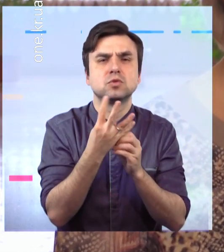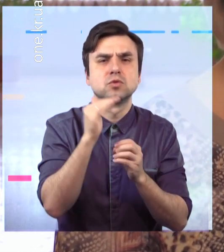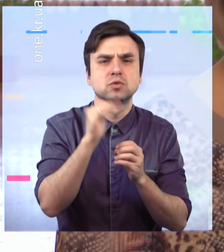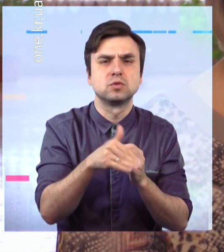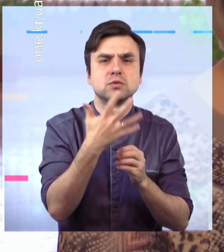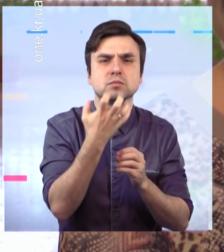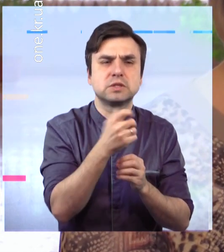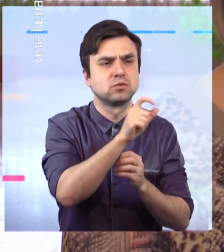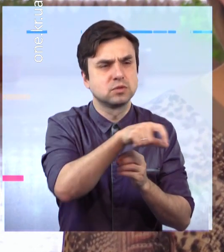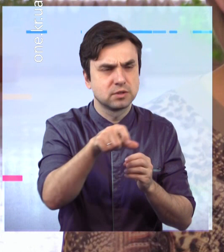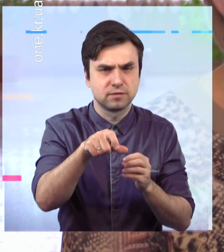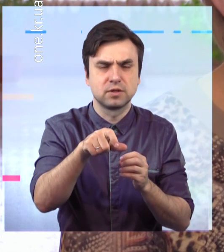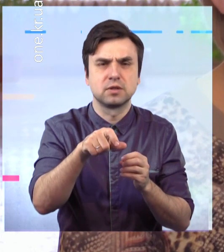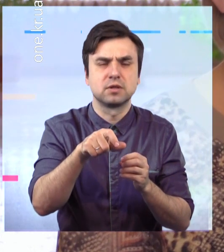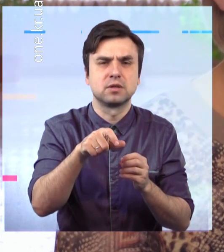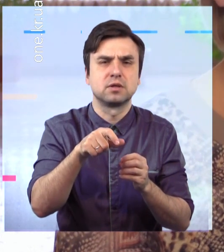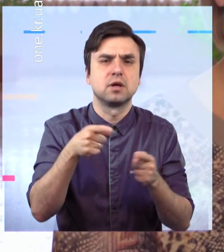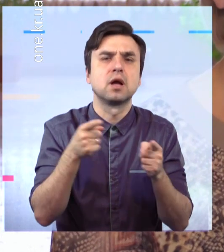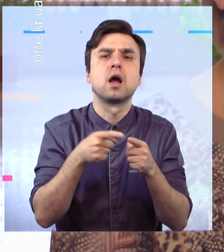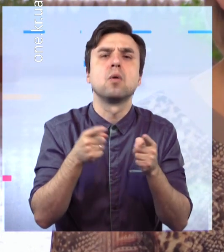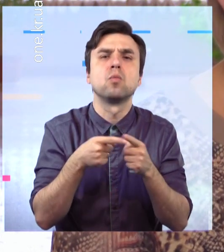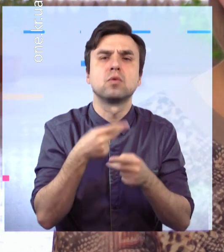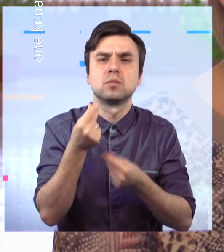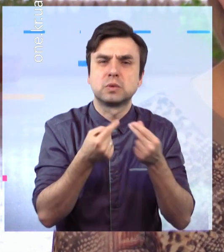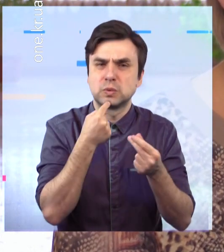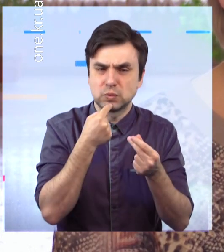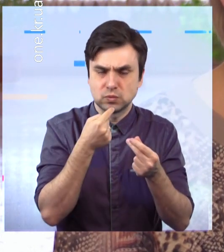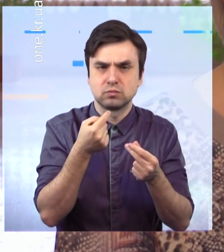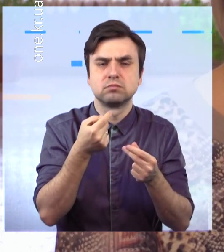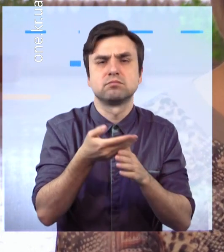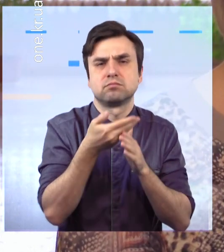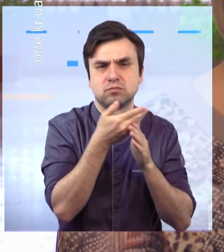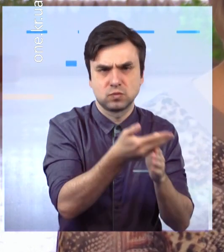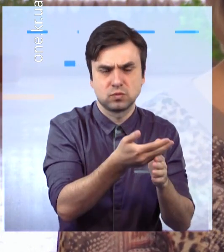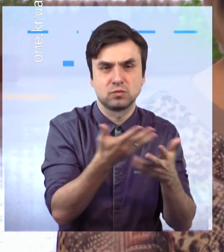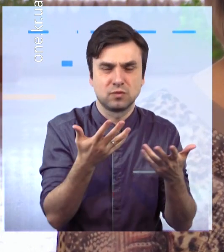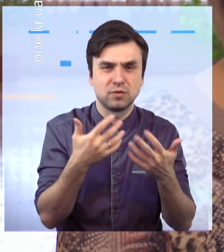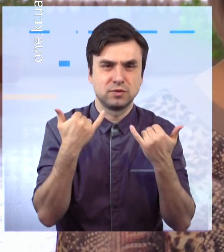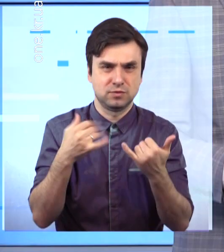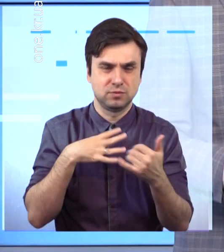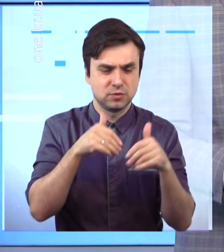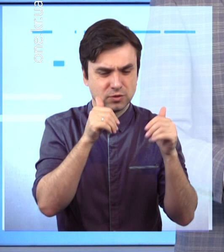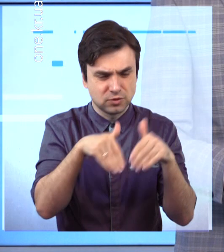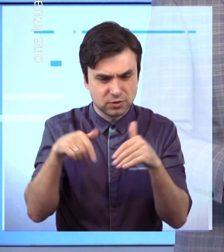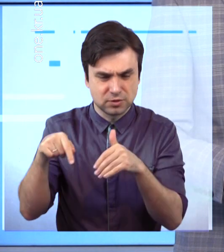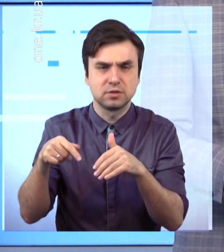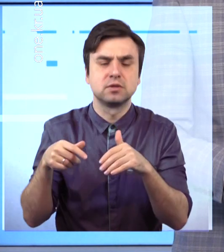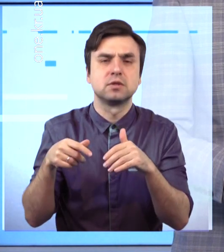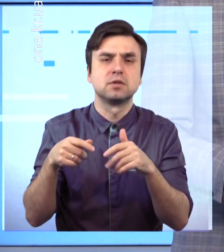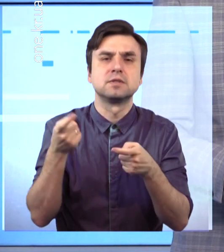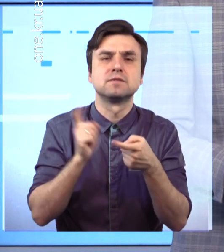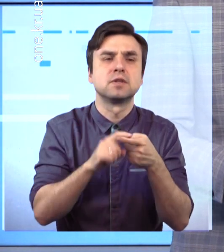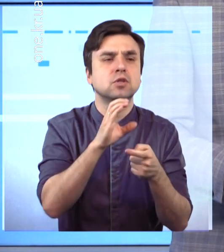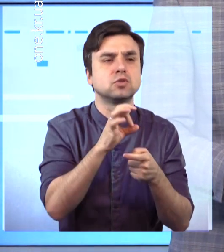криворіжців отримують допомогу. Тобто всі підготовлені проєкти рішень мають соціальне спрямування. У першому